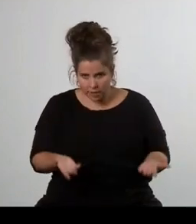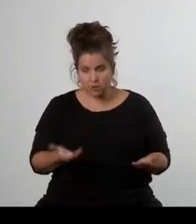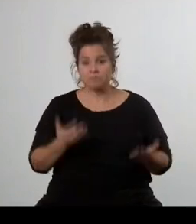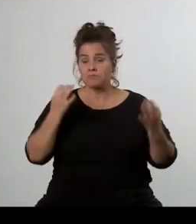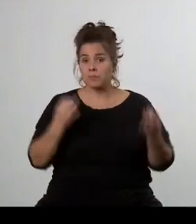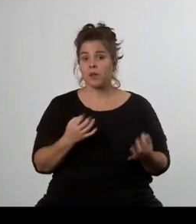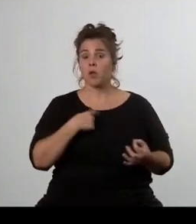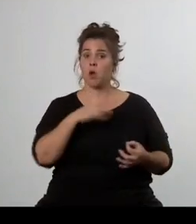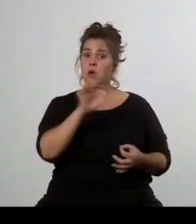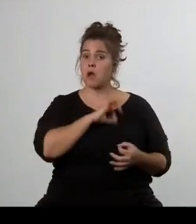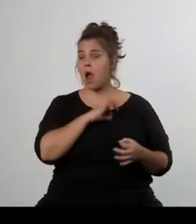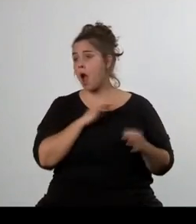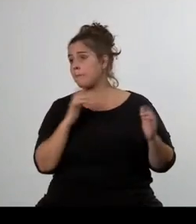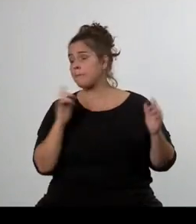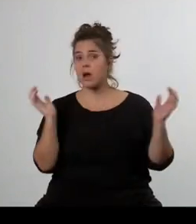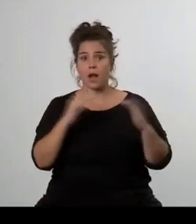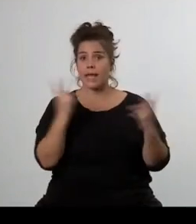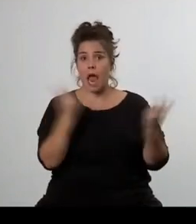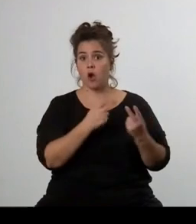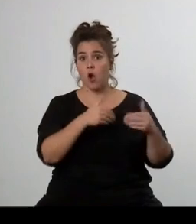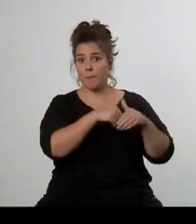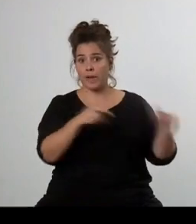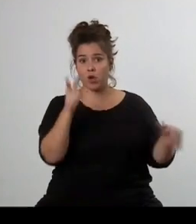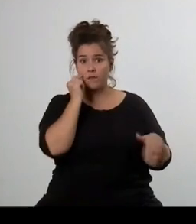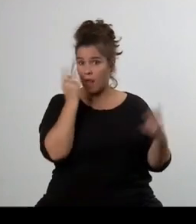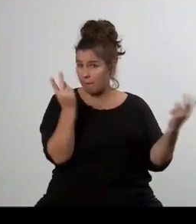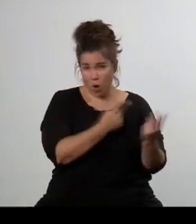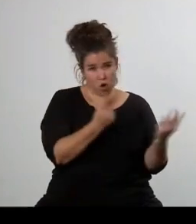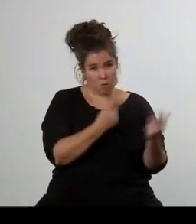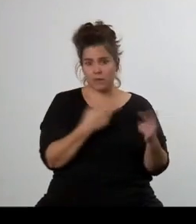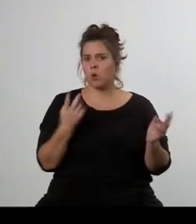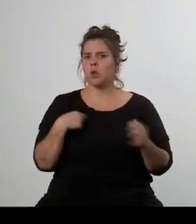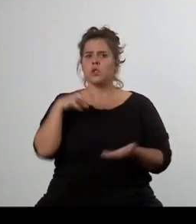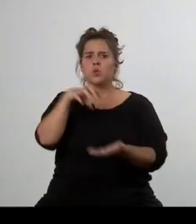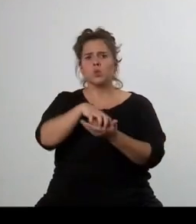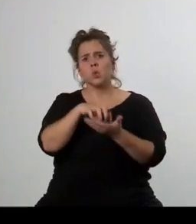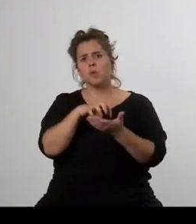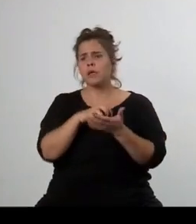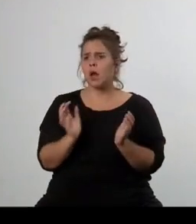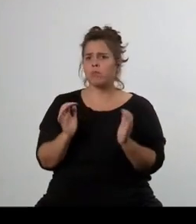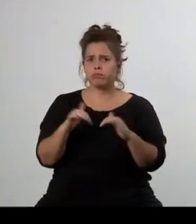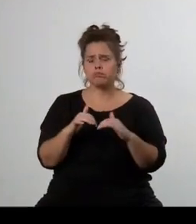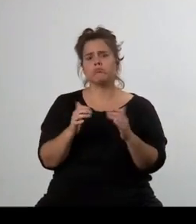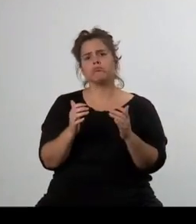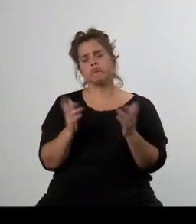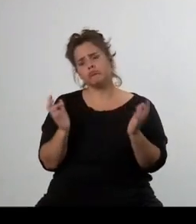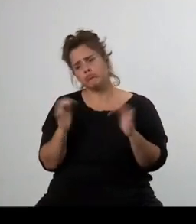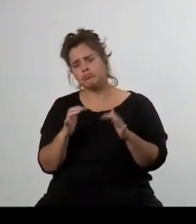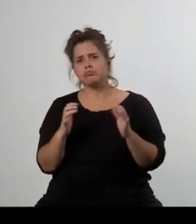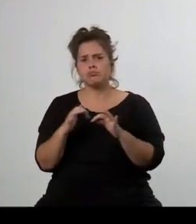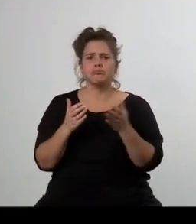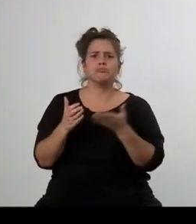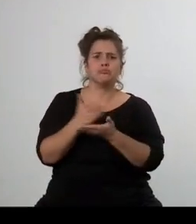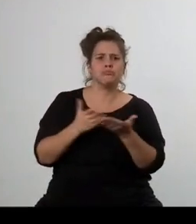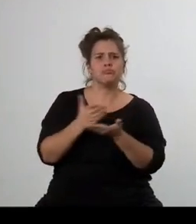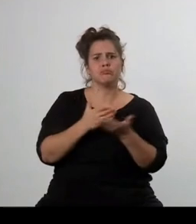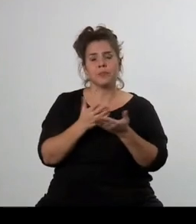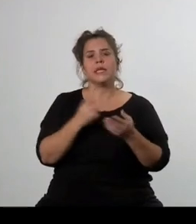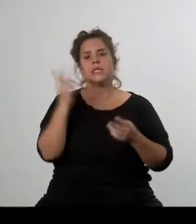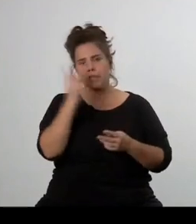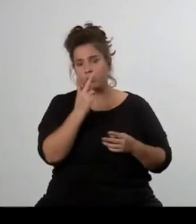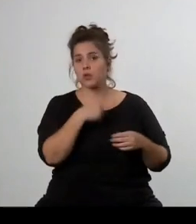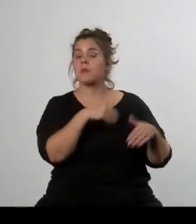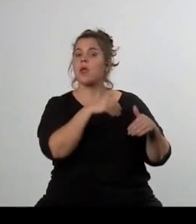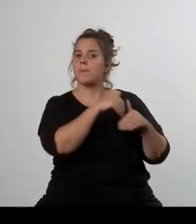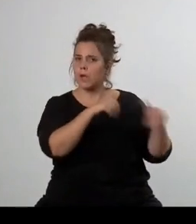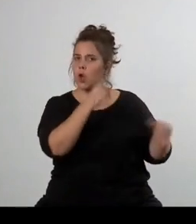lidé, podobně jako v iniciativě, milion chvilek, kde samozřejmě jsou i politici z různých politických stran aktivní ve svých